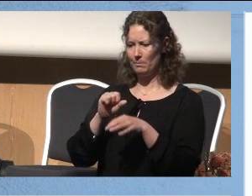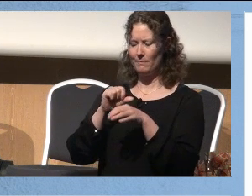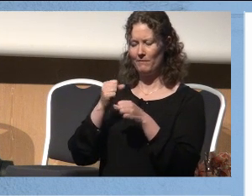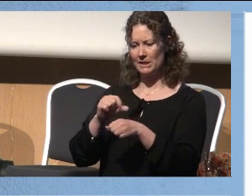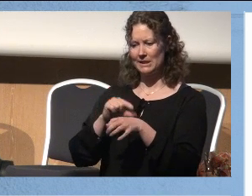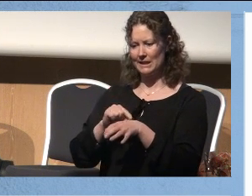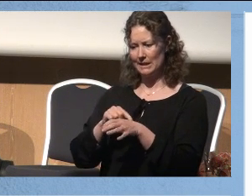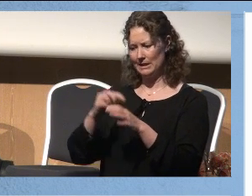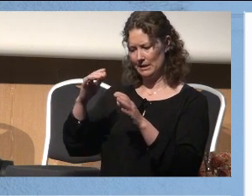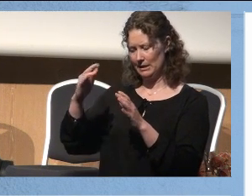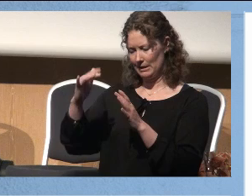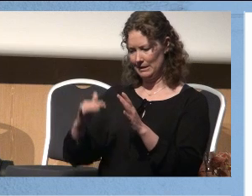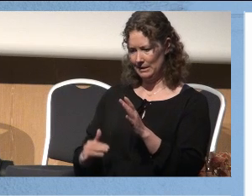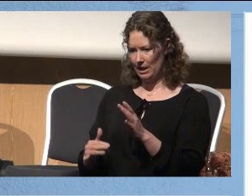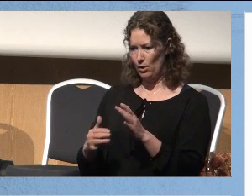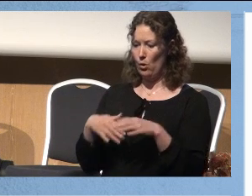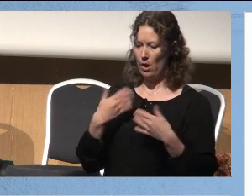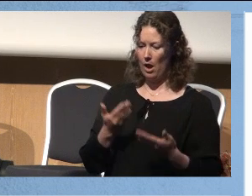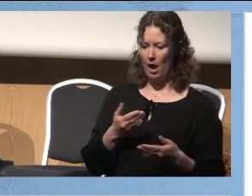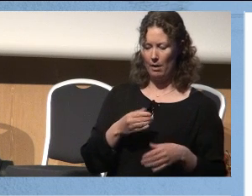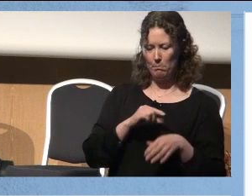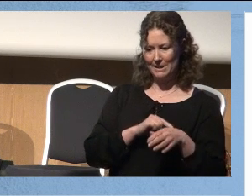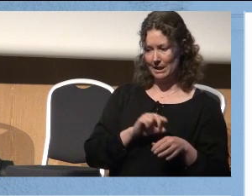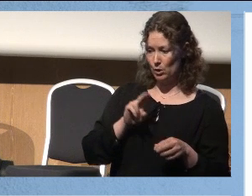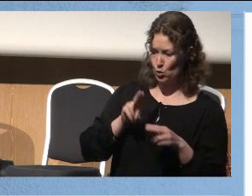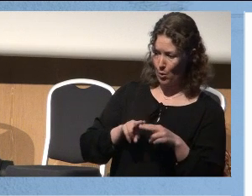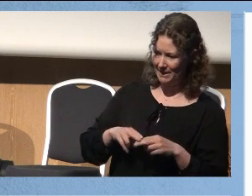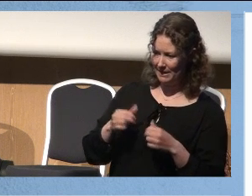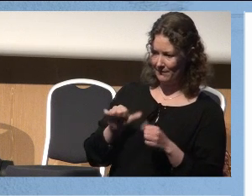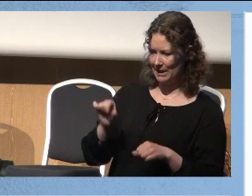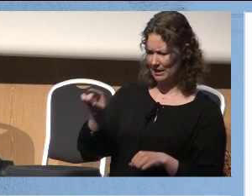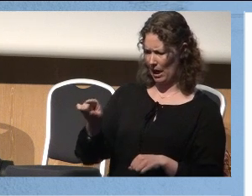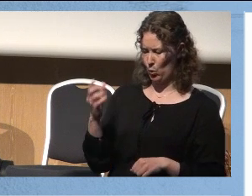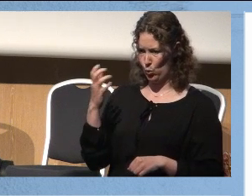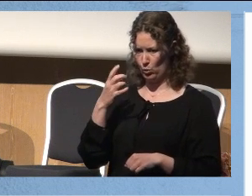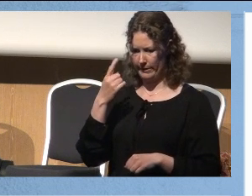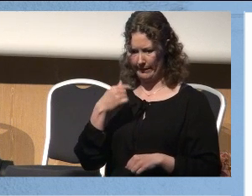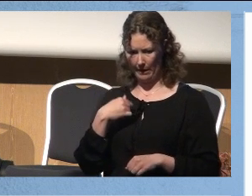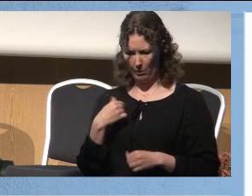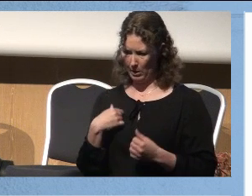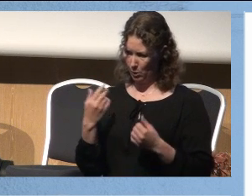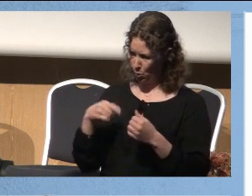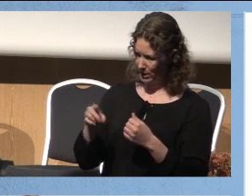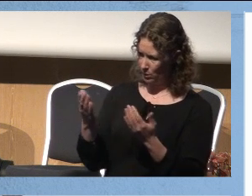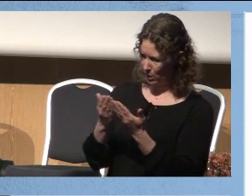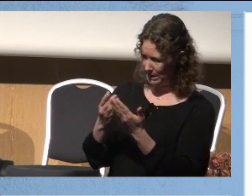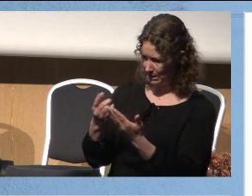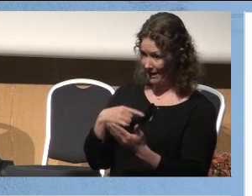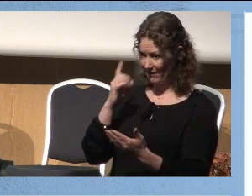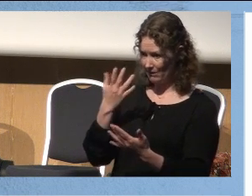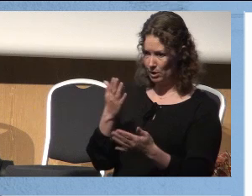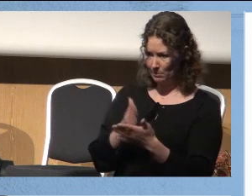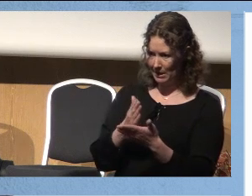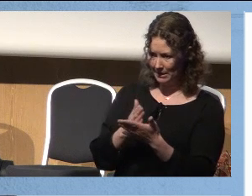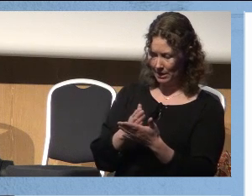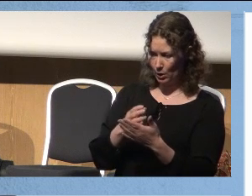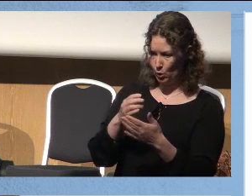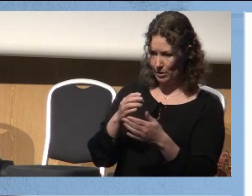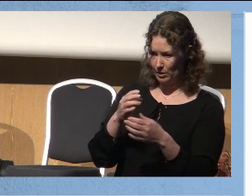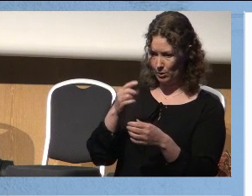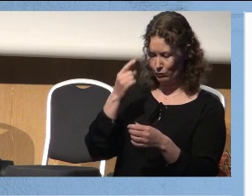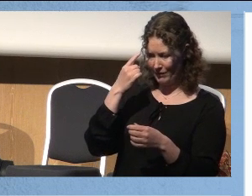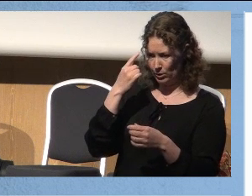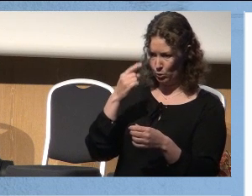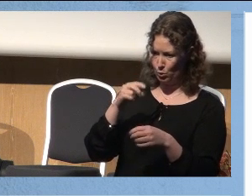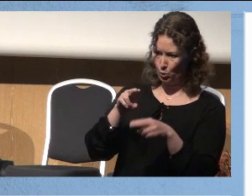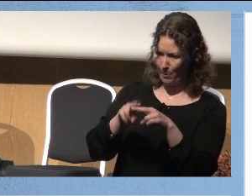kommentere direkte. Put the two, tenker jeg. Og så er jeg inne og leser, så tenker jeg at jeg skjønner hva som er vettig i kommentarer og hva som ikke er vettig, og det er ingen ledig